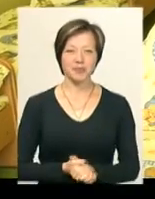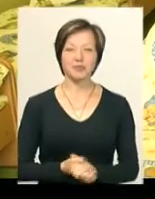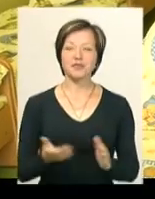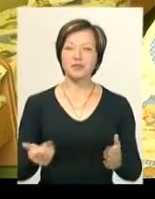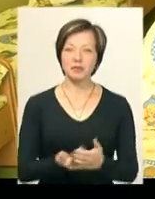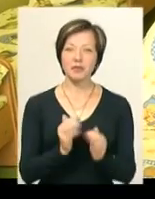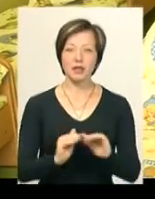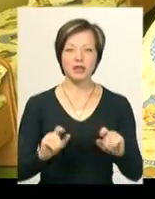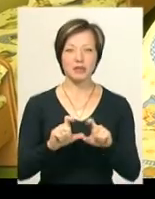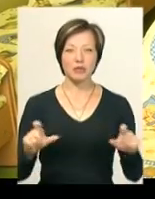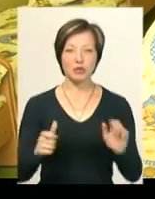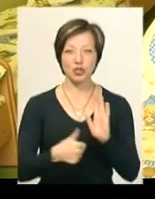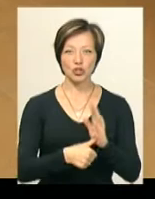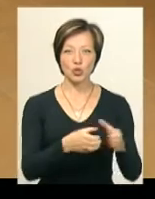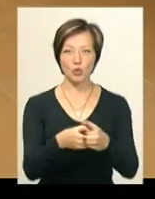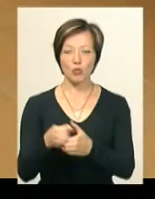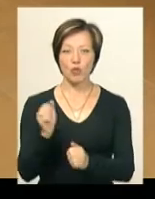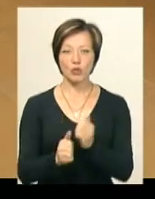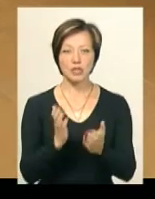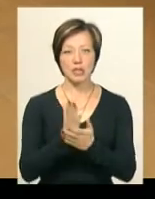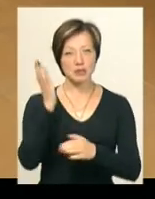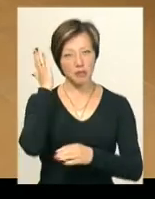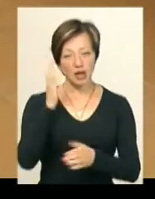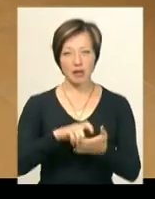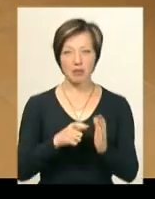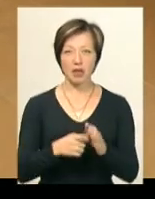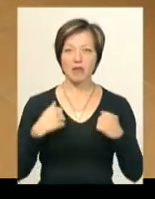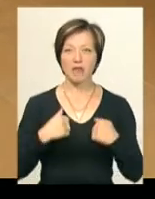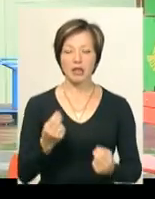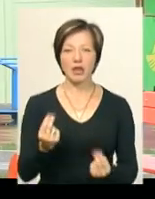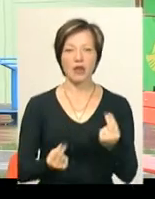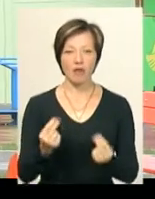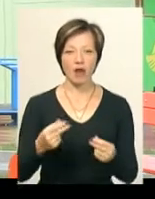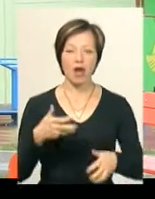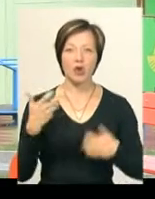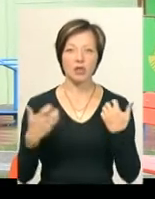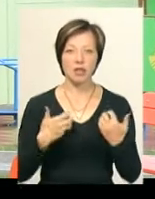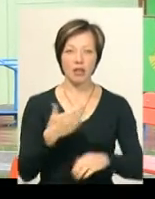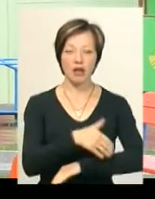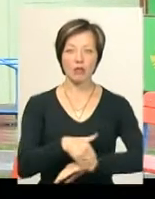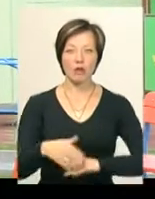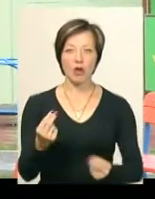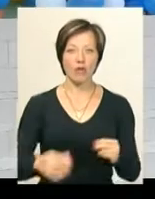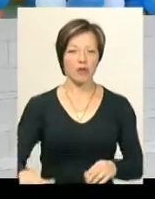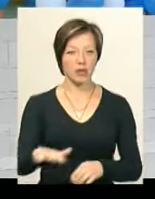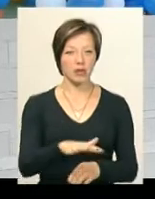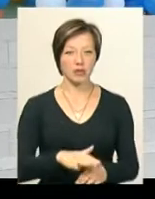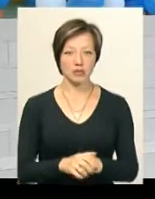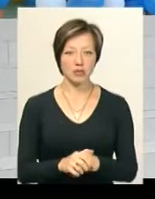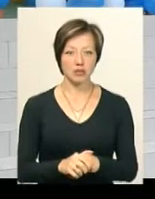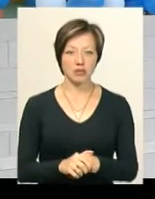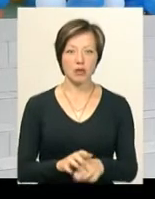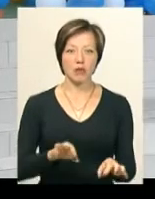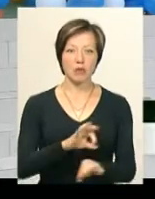дитячий садок має шість груп. У кожній є спальна кімната, вана, ігрова та роздягальня. На дворі – ігровий майданчик. Проект на